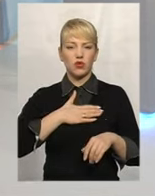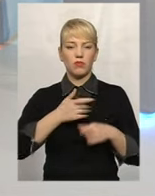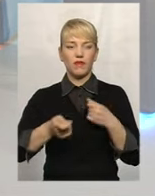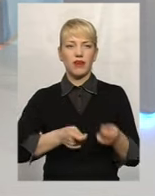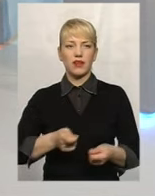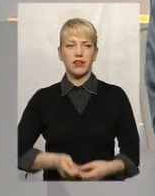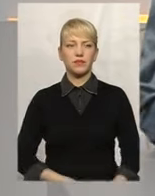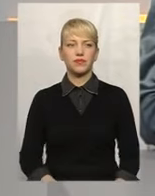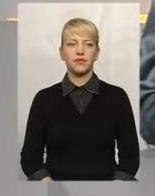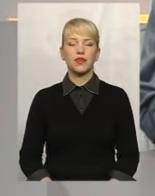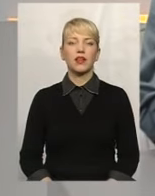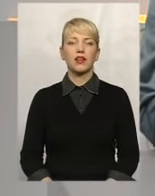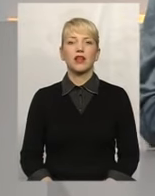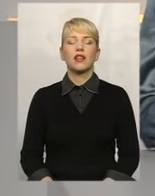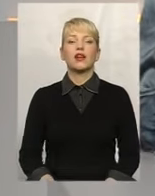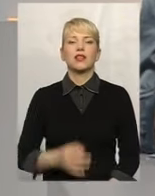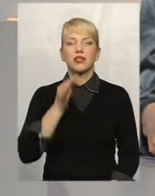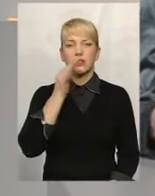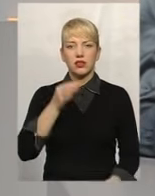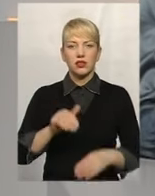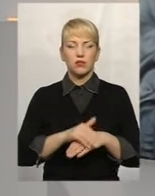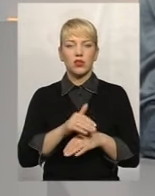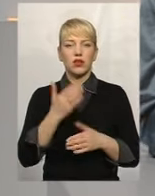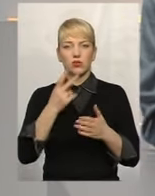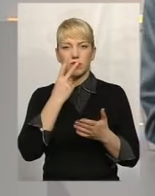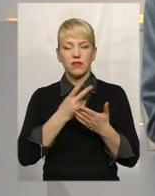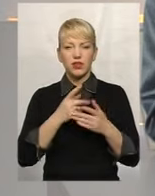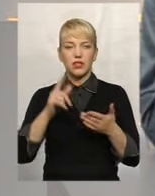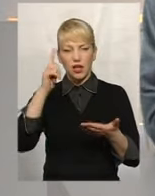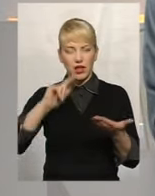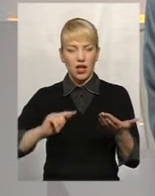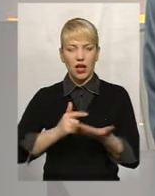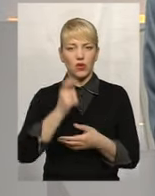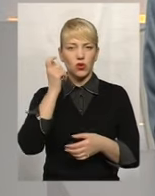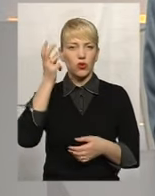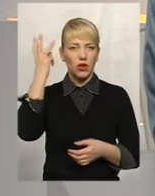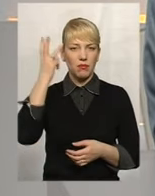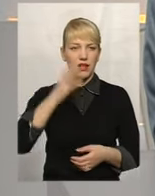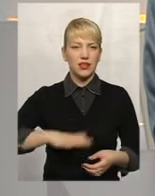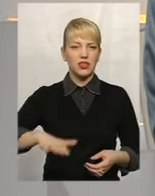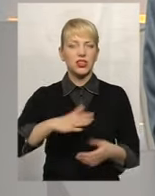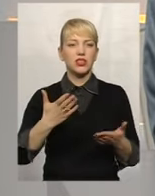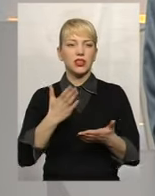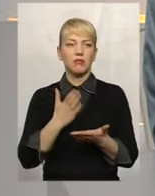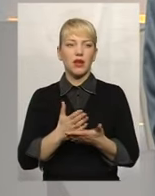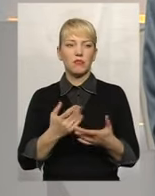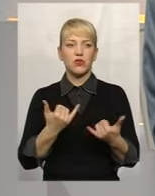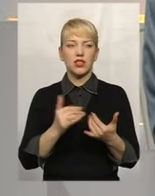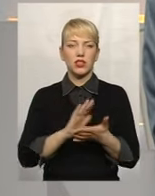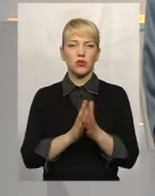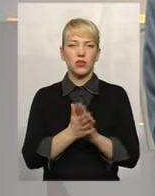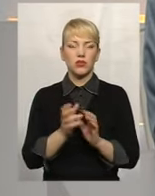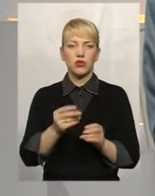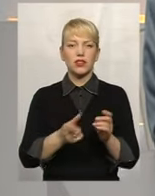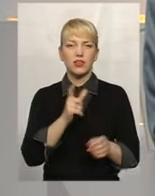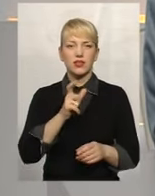Скажіть, будь ласка, якщо поглянути на карту Хмельниччини, яку маємо ситуацію з